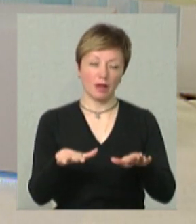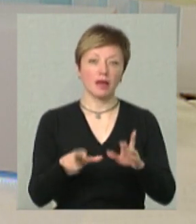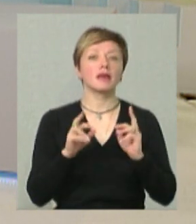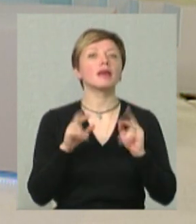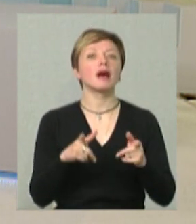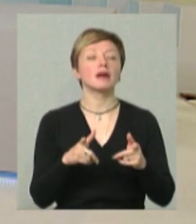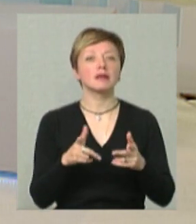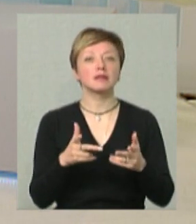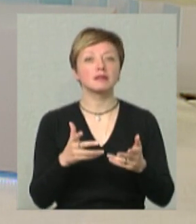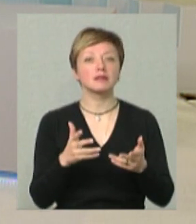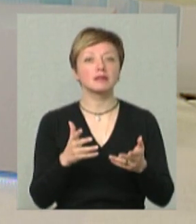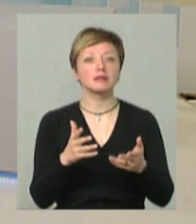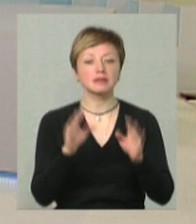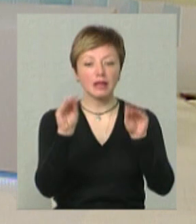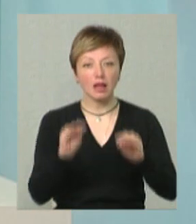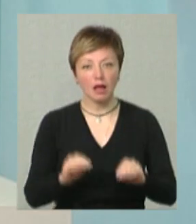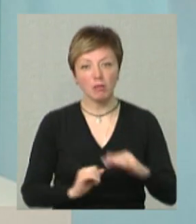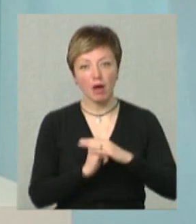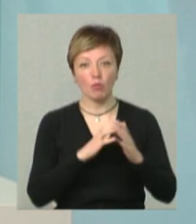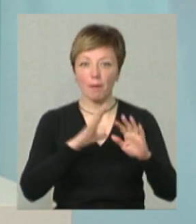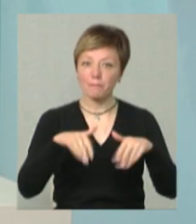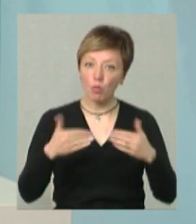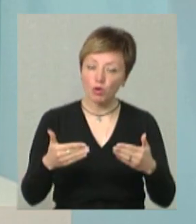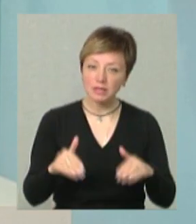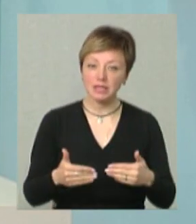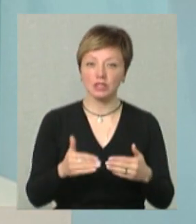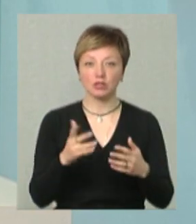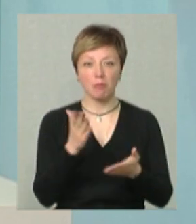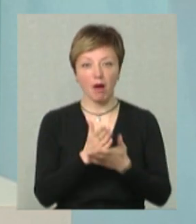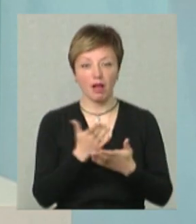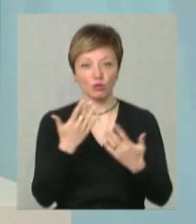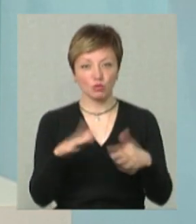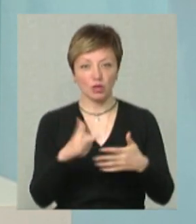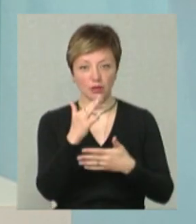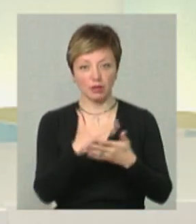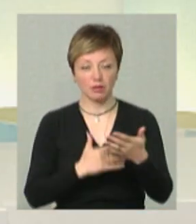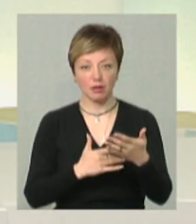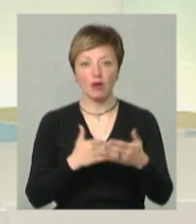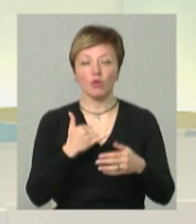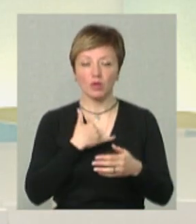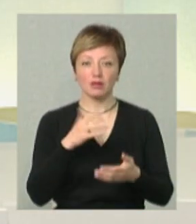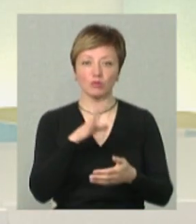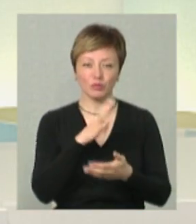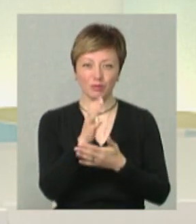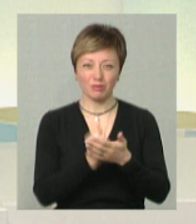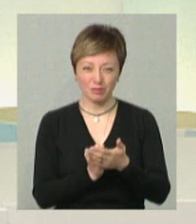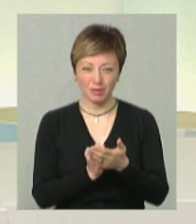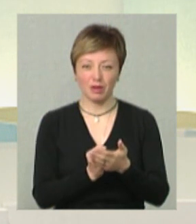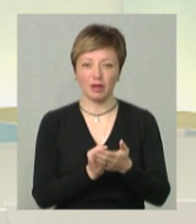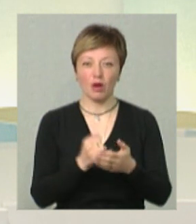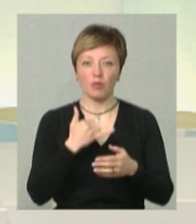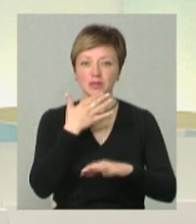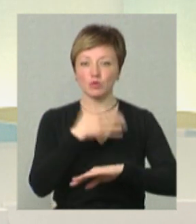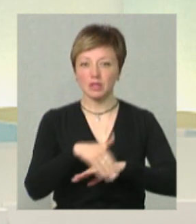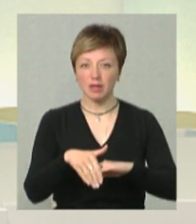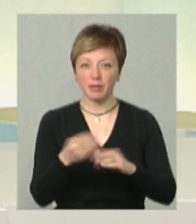Як складалася ця база? Це були якісь пропозиції чи ви ще мали якісь напрацювання? Ми мали напрацювання, оскільки ми працюємо із